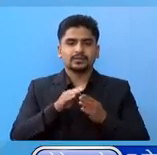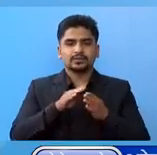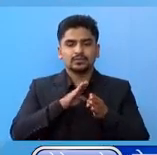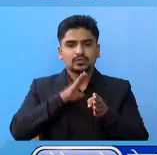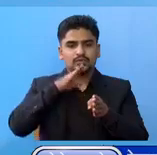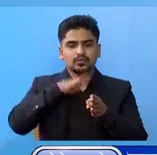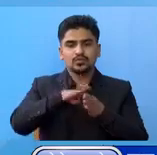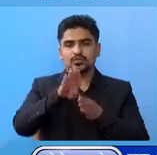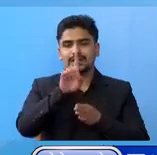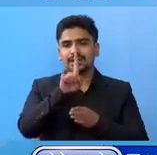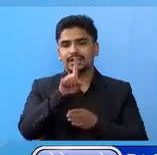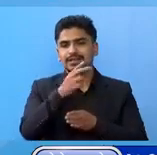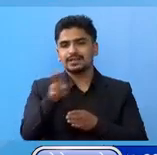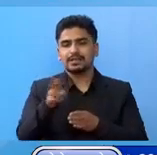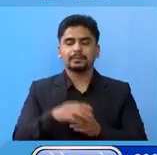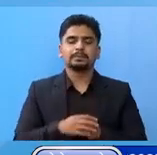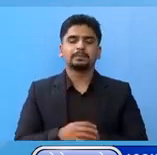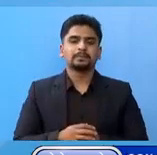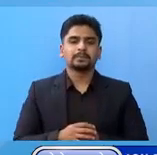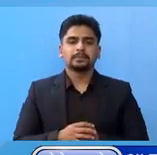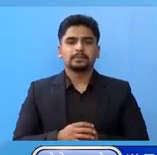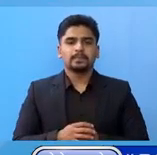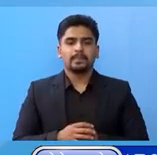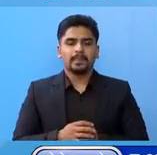का एक जना हुनोंचा।